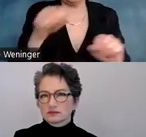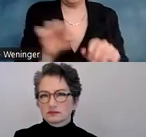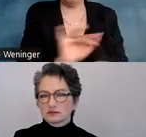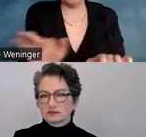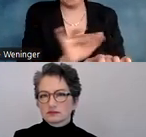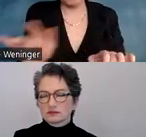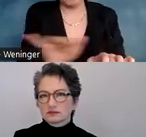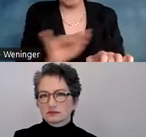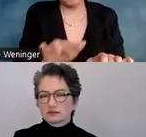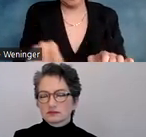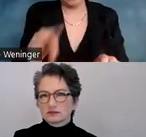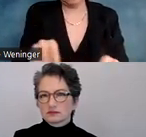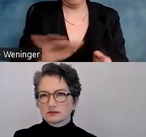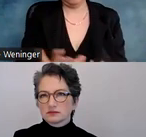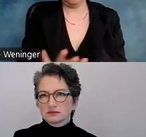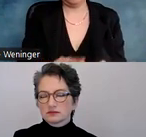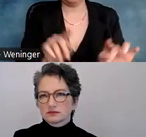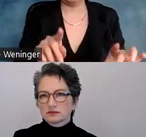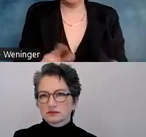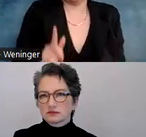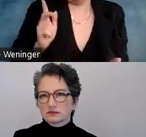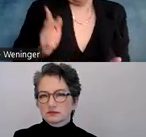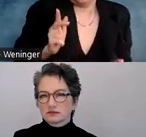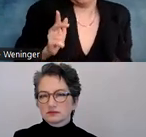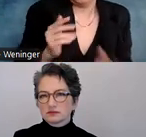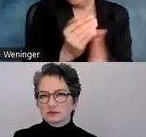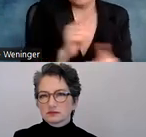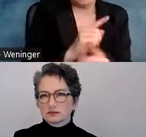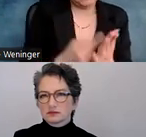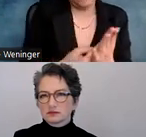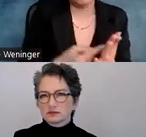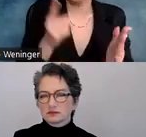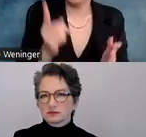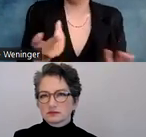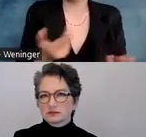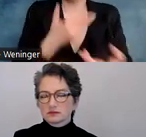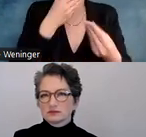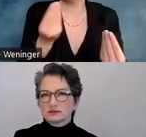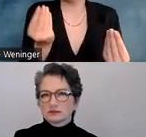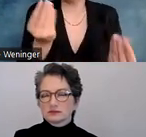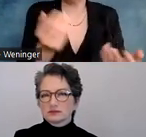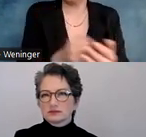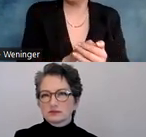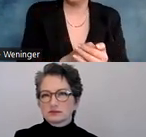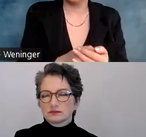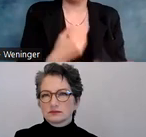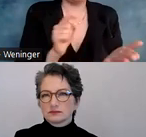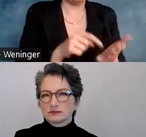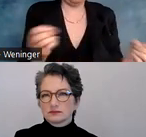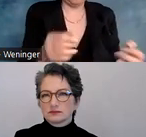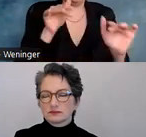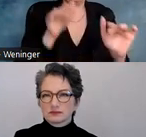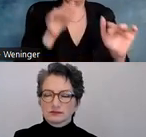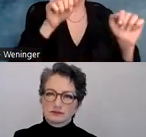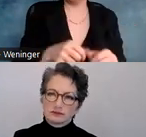Videos zu erfassen. Das ist ein Luxus, das wird gesetzlich nicht gefordert, aber ist schön, wenn man es macht. Weil wenn man schon die Untertitel hat, kann man es